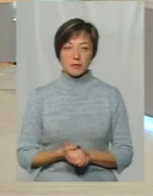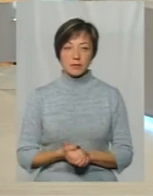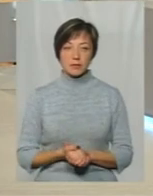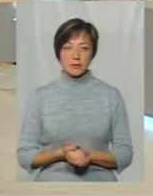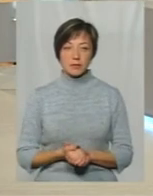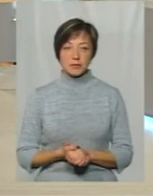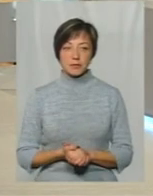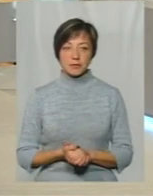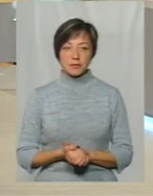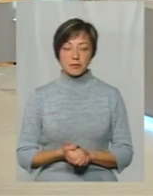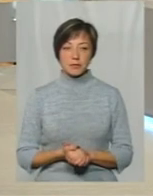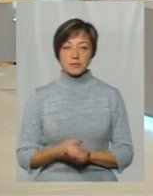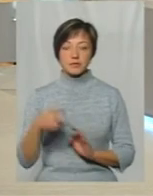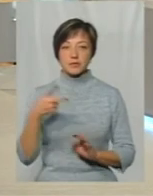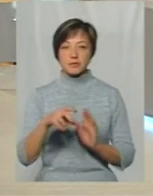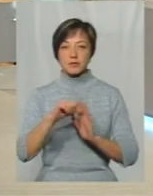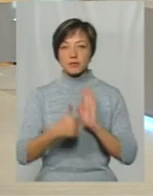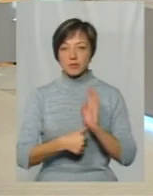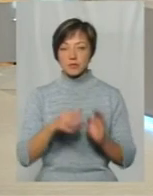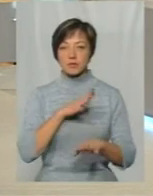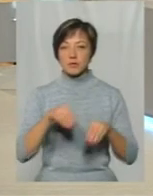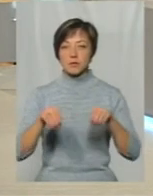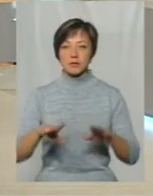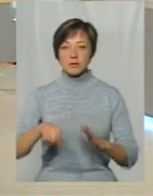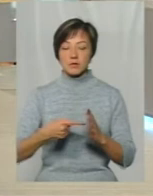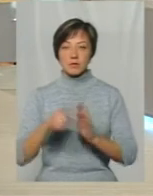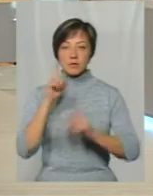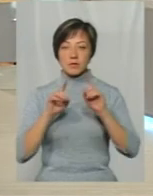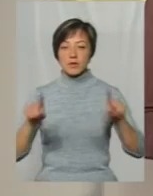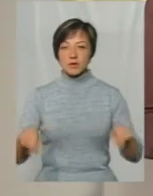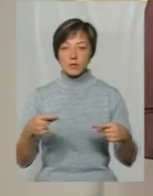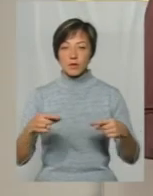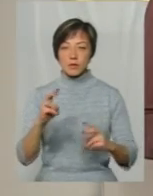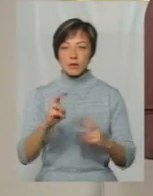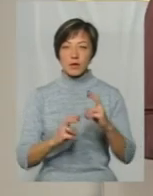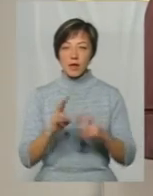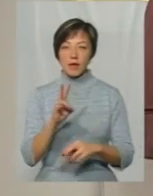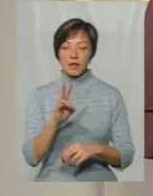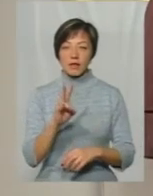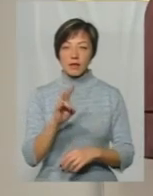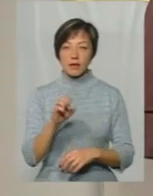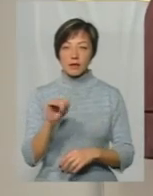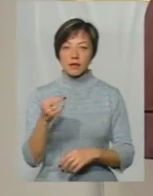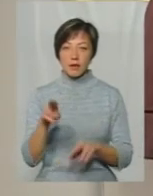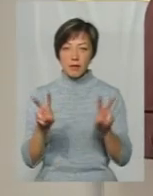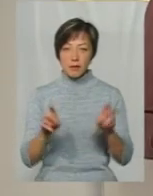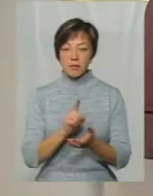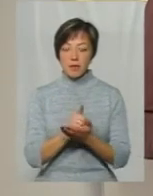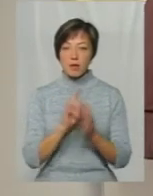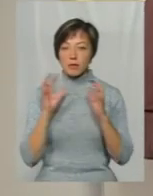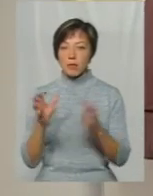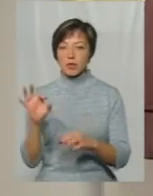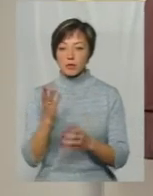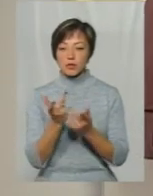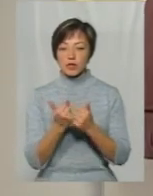Звичайно У 2016-му було рішення міської ради про створення комунального підприємства «Надія» Яке мало б дбати про